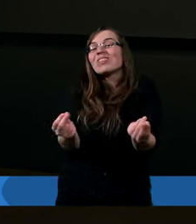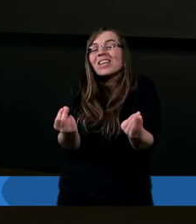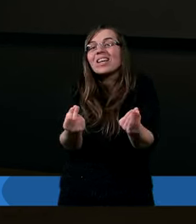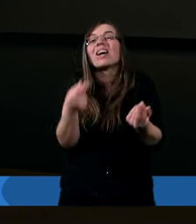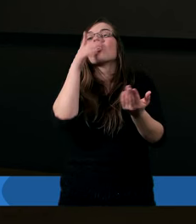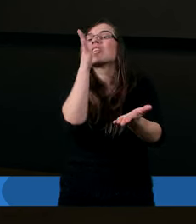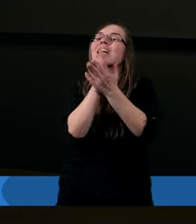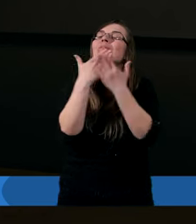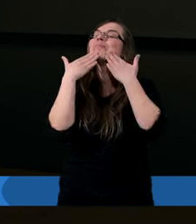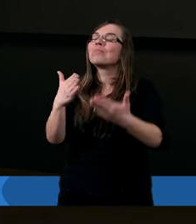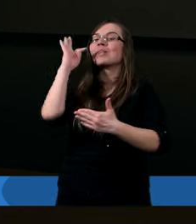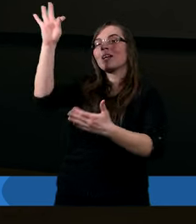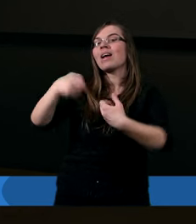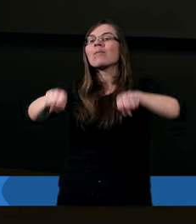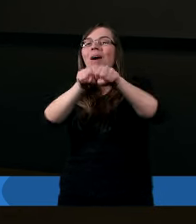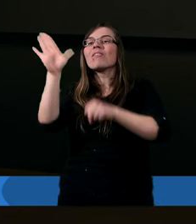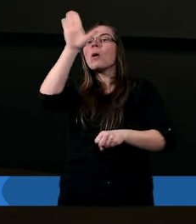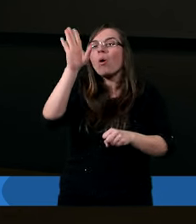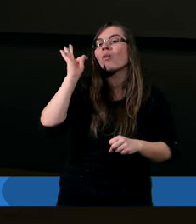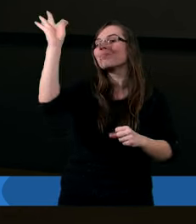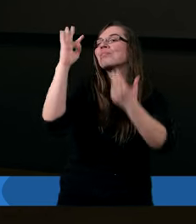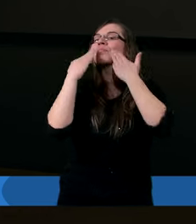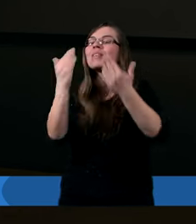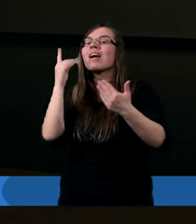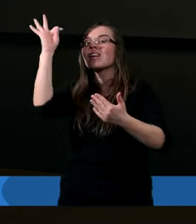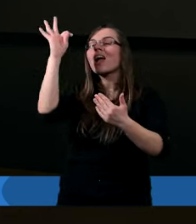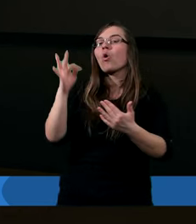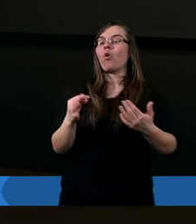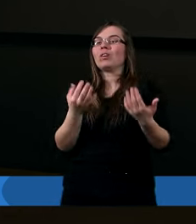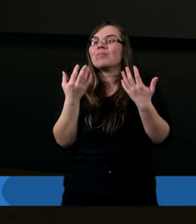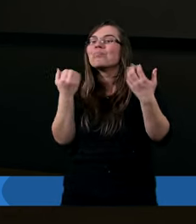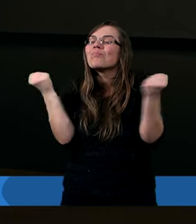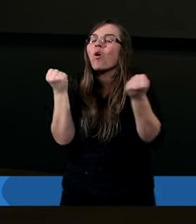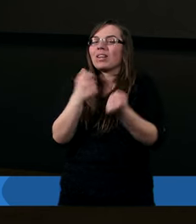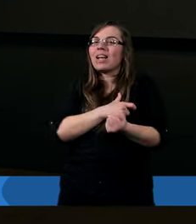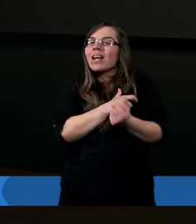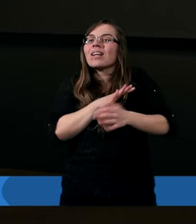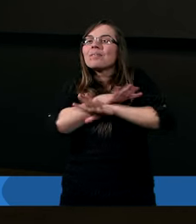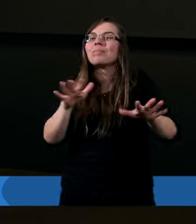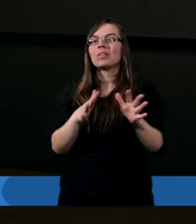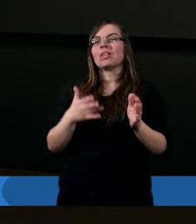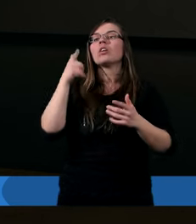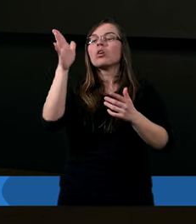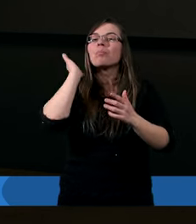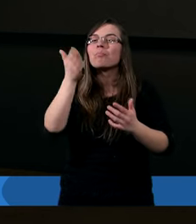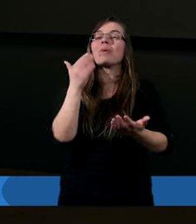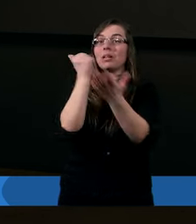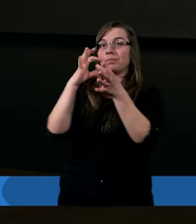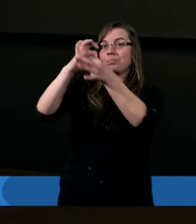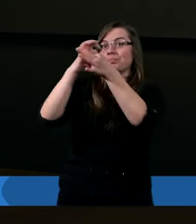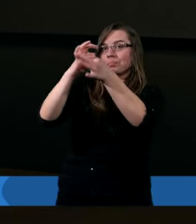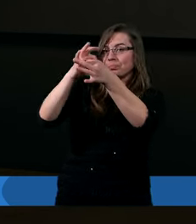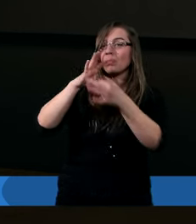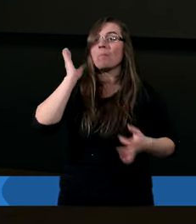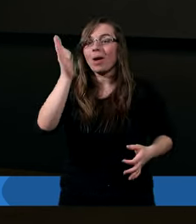sprawiedliwość Boża, sprawiedliwość Jezusa Chrystusa. Ta, którą chętnie ci udzieli, gdy będziesz z Nim